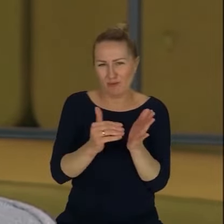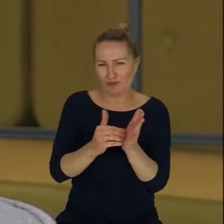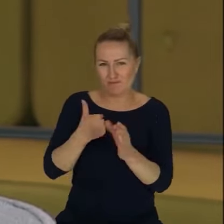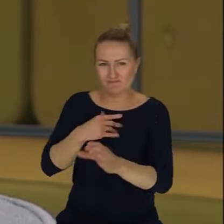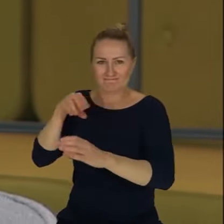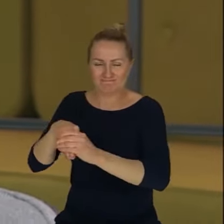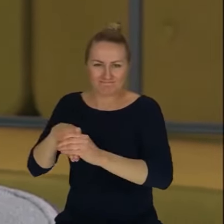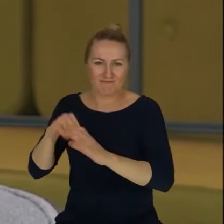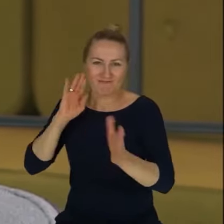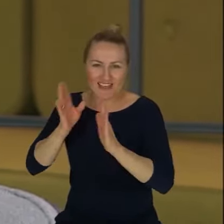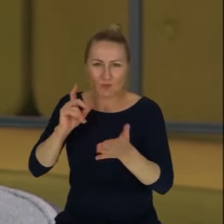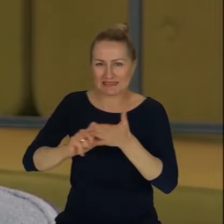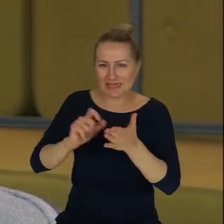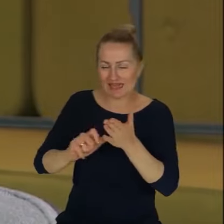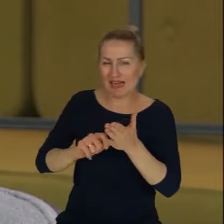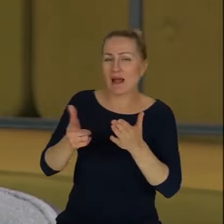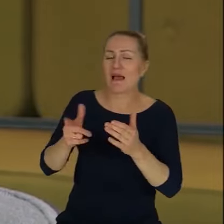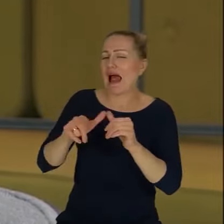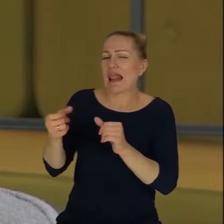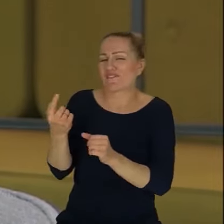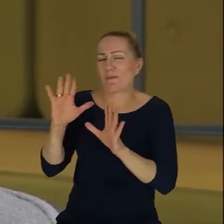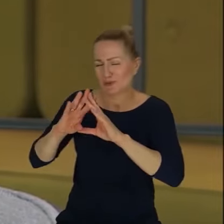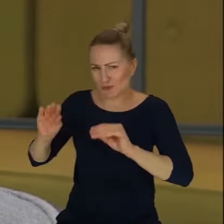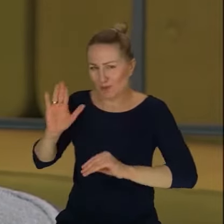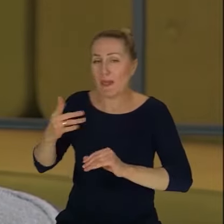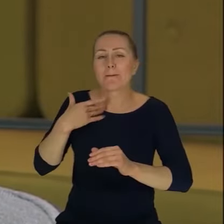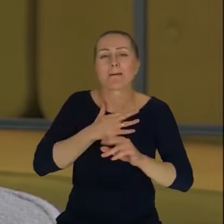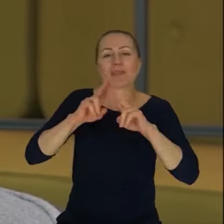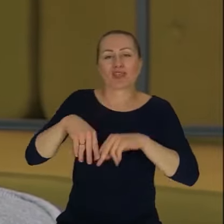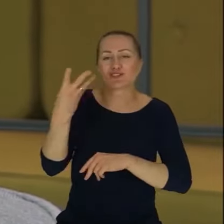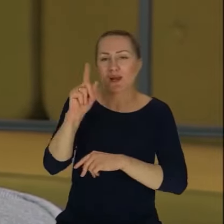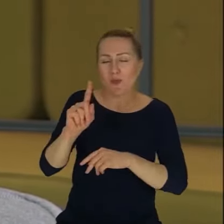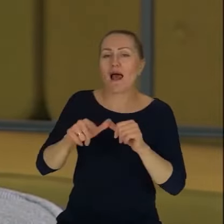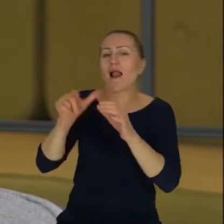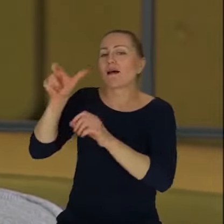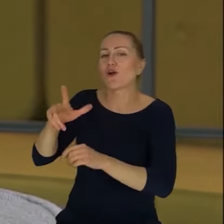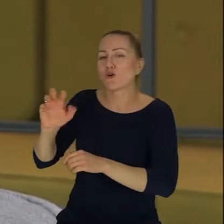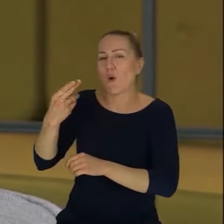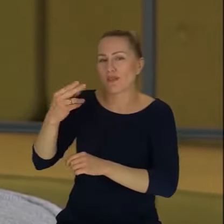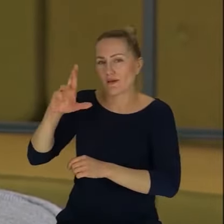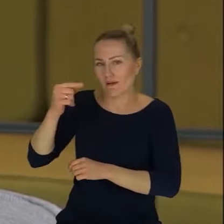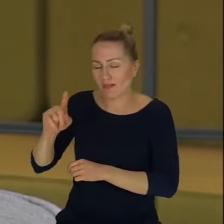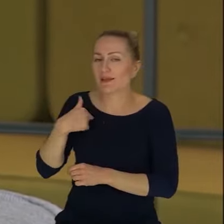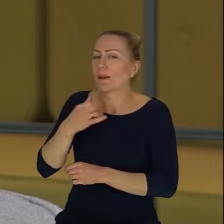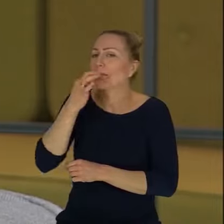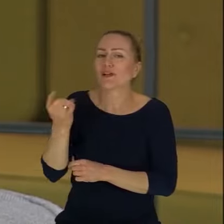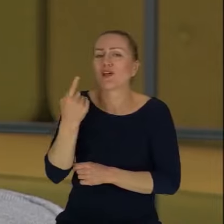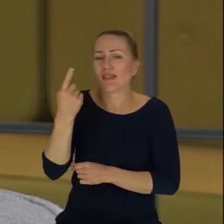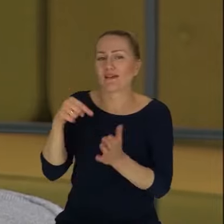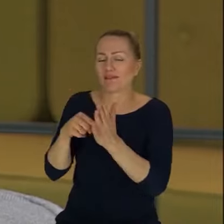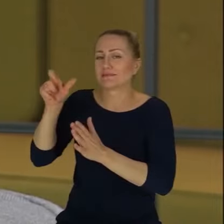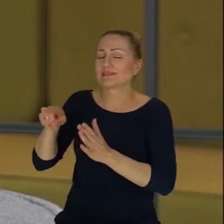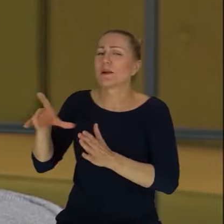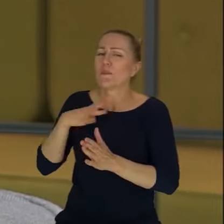Mamy dosłownie 4 minuty. Jeszcze kontrakt chciałbym jedną rzecz poruszyć, ale pytanie będzie do Ciebie. Od Ciebie zaczniemy, bo chciałbym o pomocy. Mówiliśmy o tych fake newsach, o